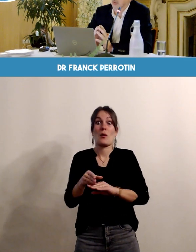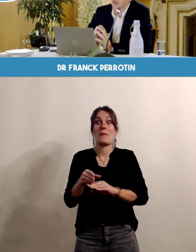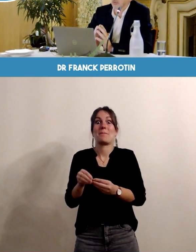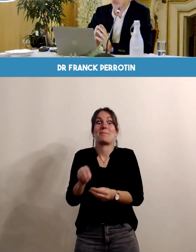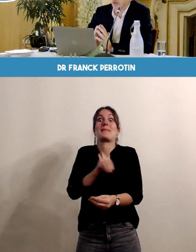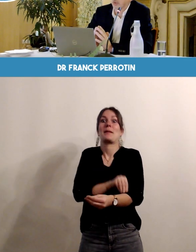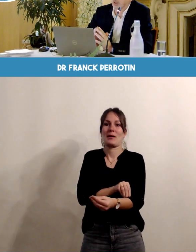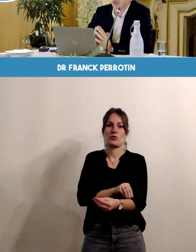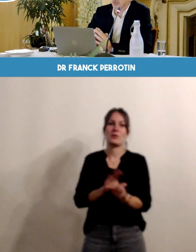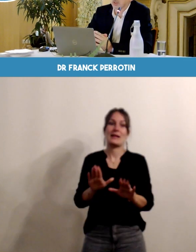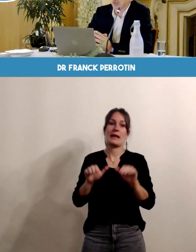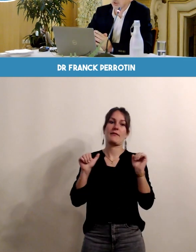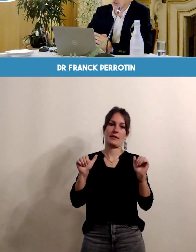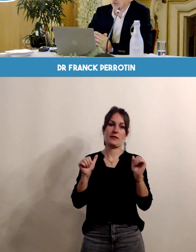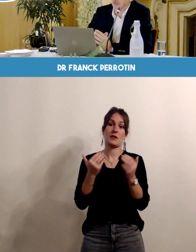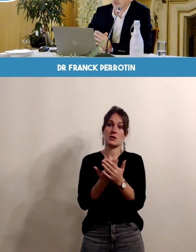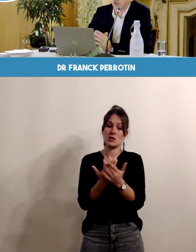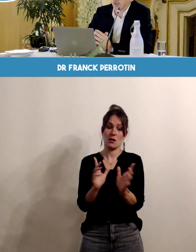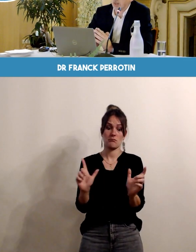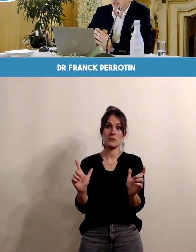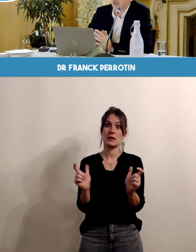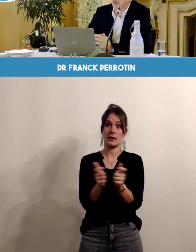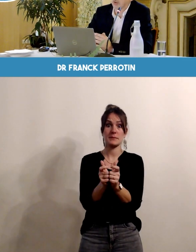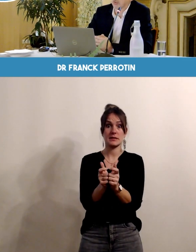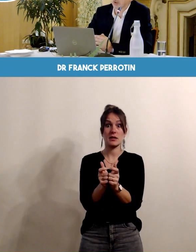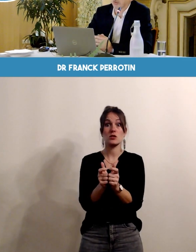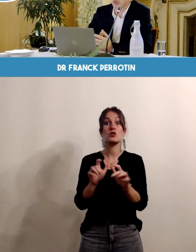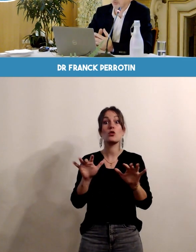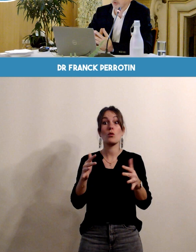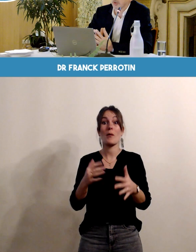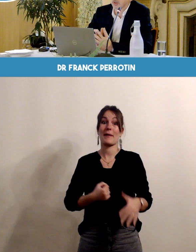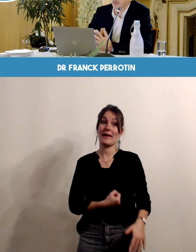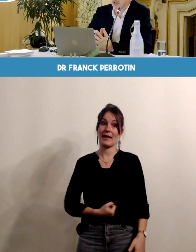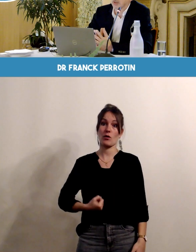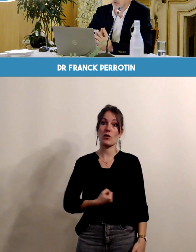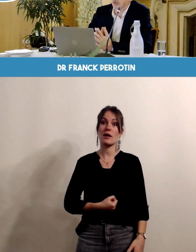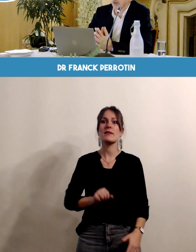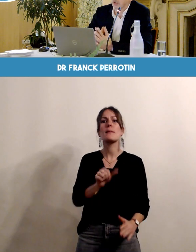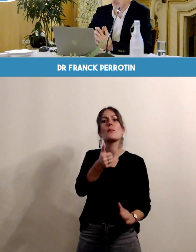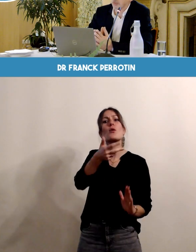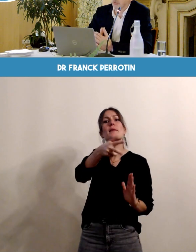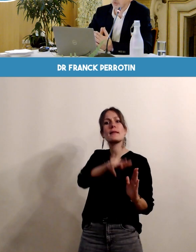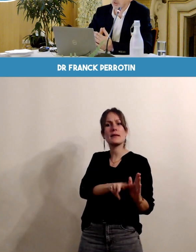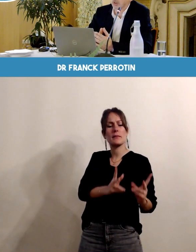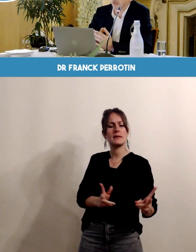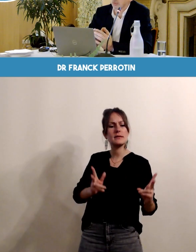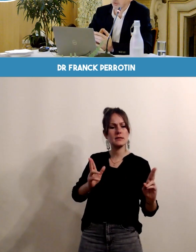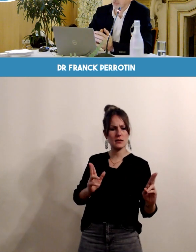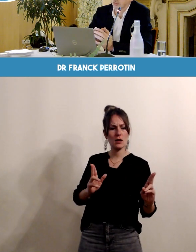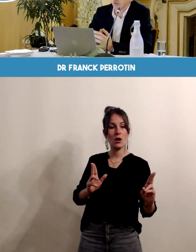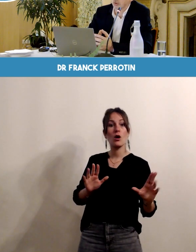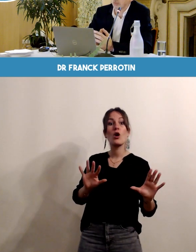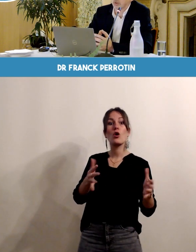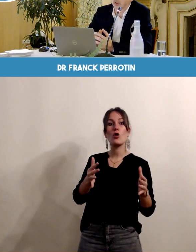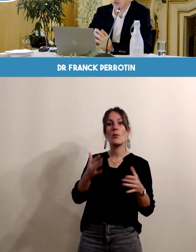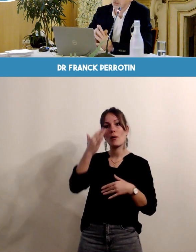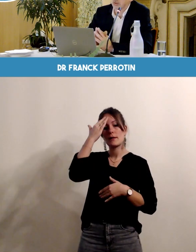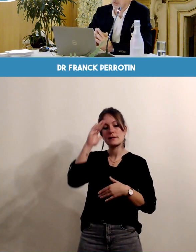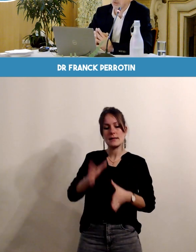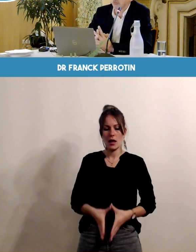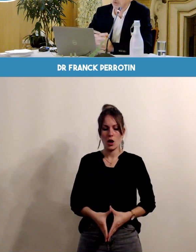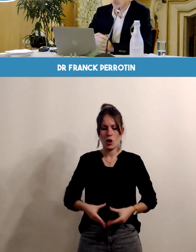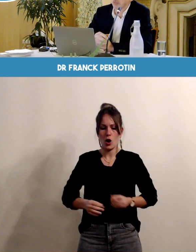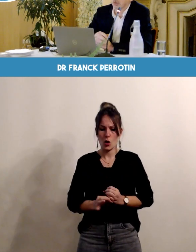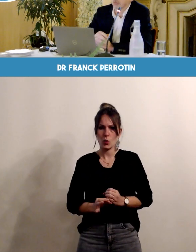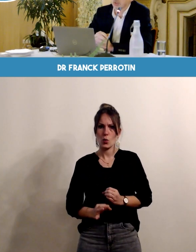c'est vraiment un dépistage qui se fait à l'aide de l'échographie du premier trimestre en allant mesurer la longueur du col utérin